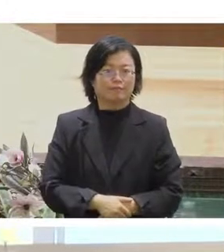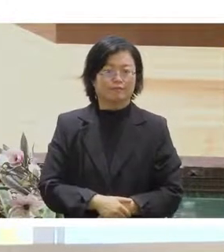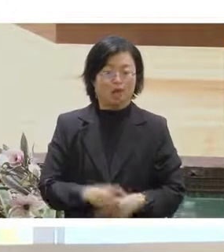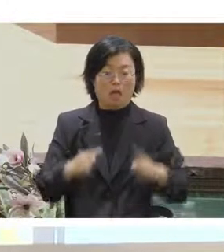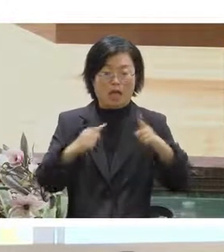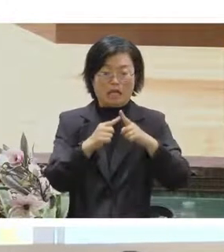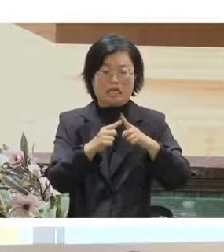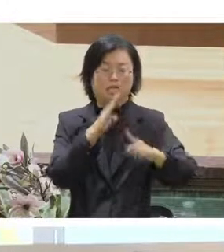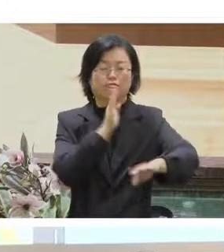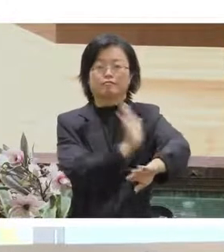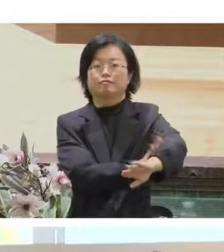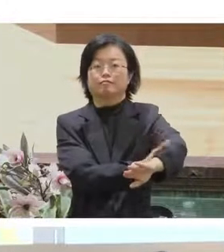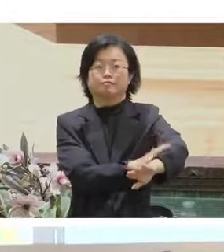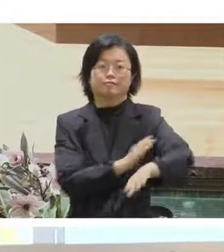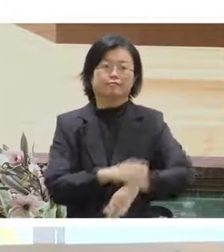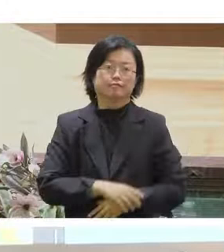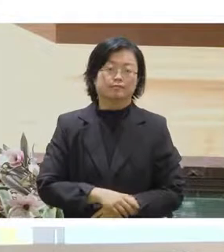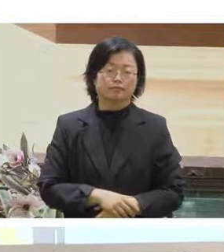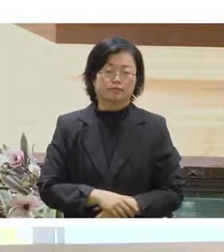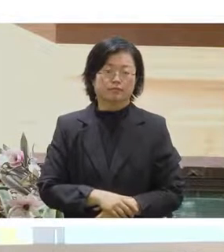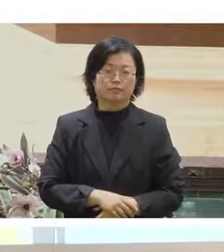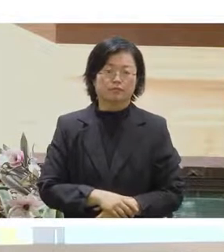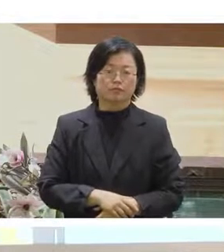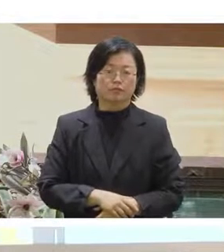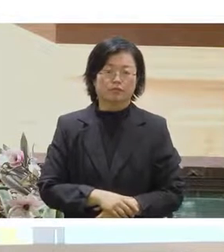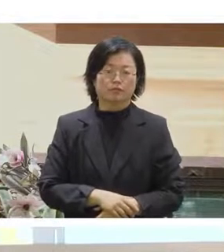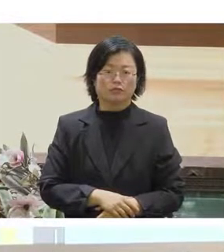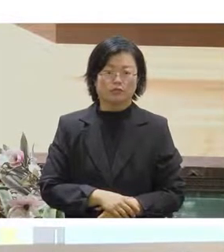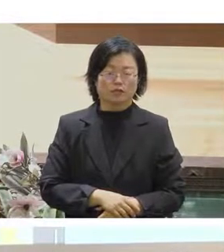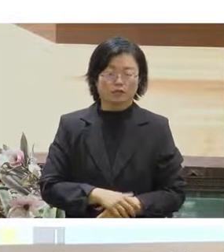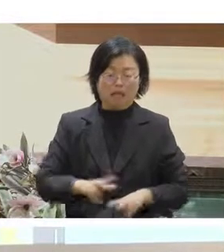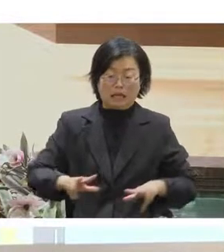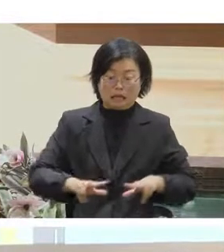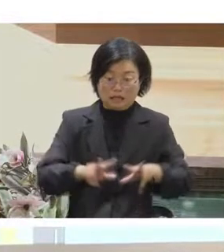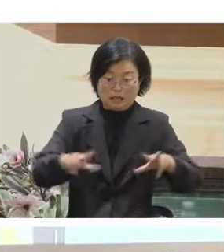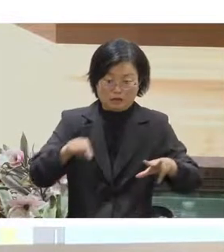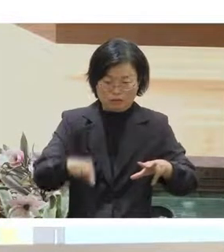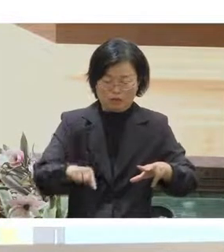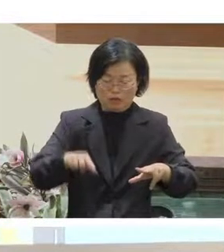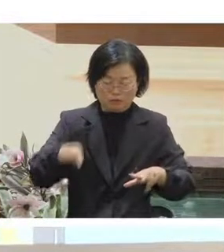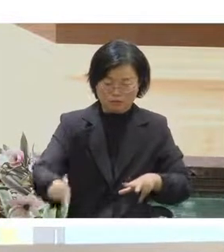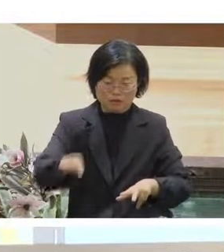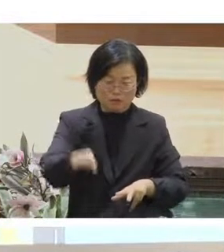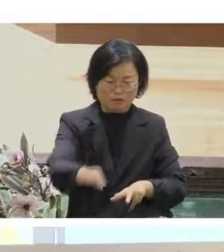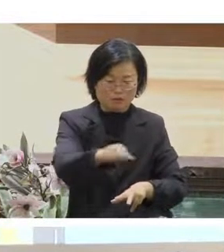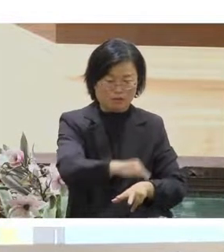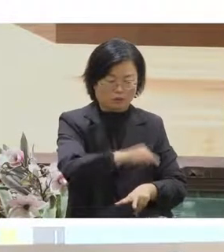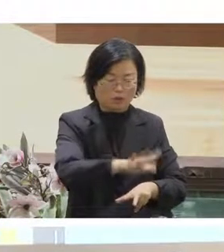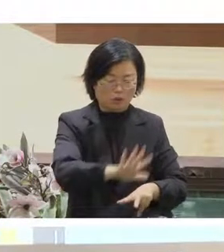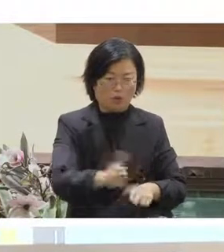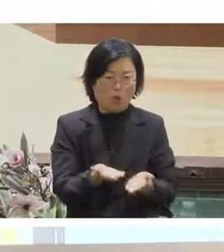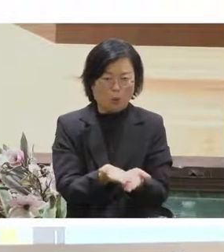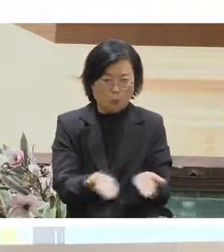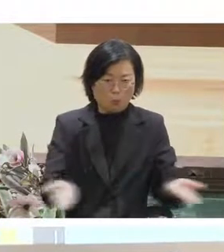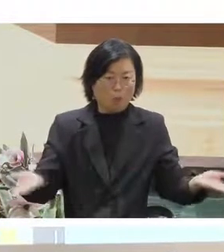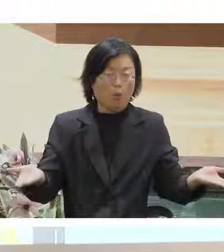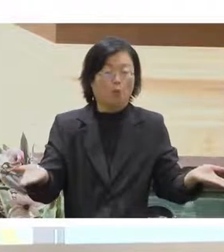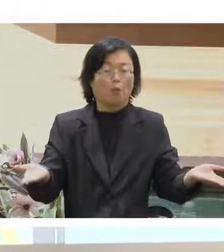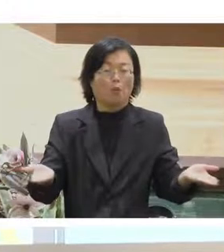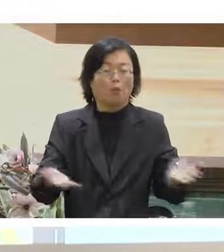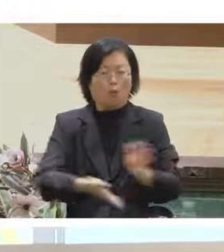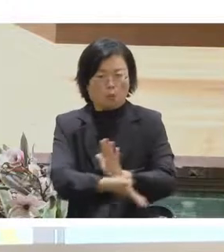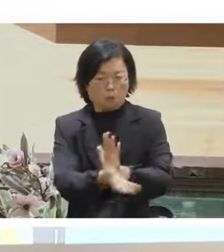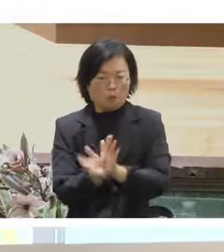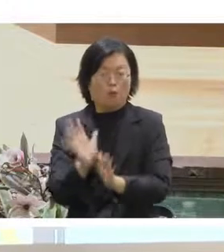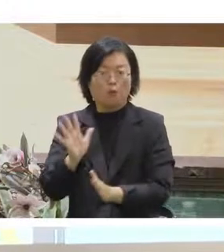邊他就是走到地圖的每一個地方都會有一個攤會有一個展覽可以看到他的攤位介紹那如果